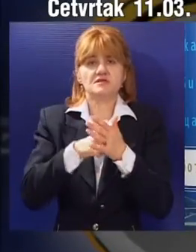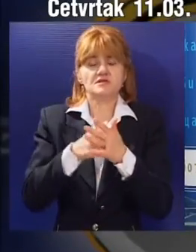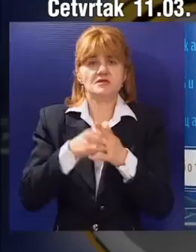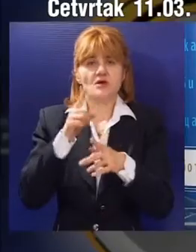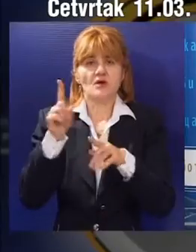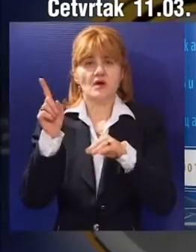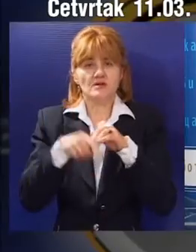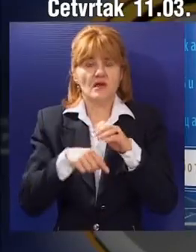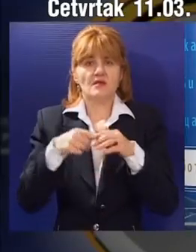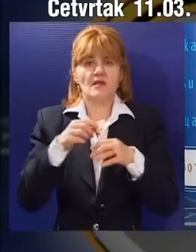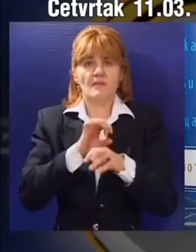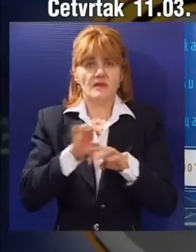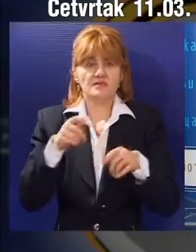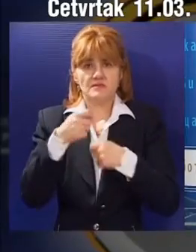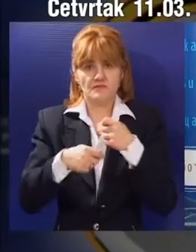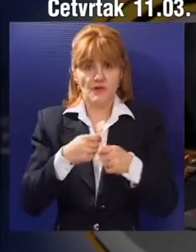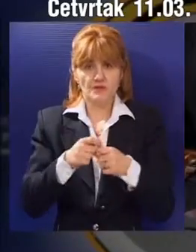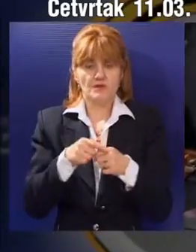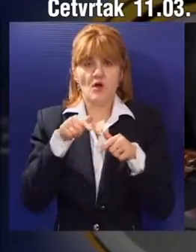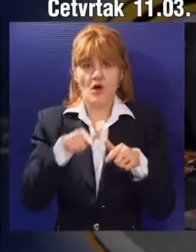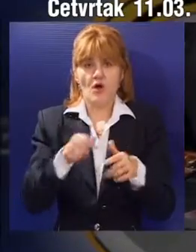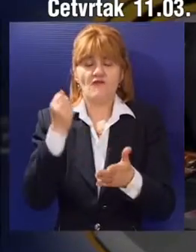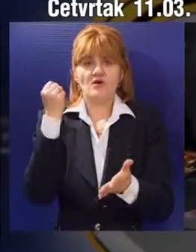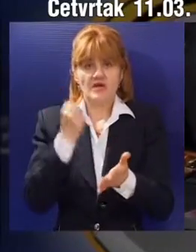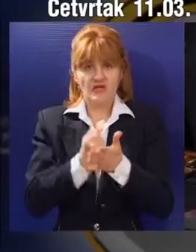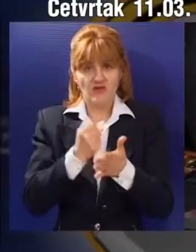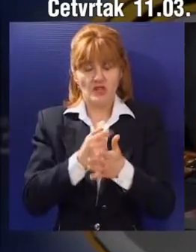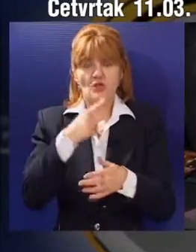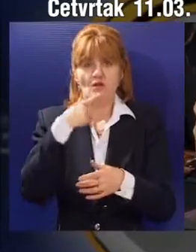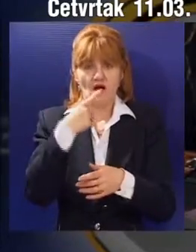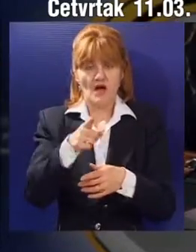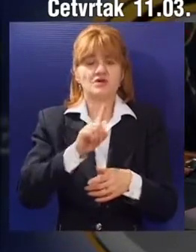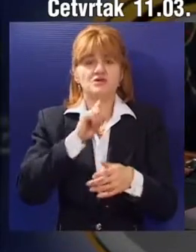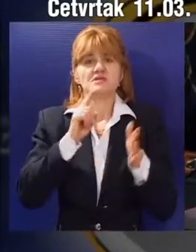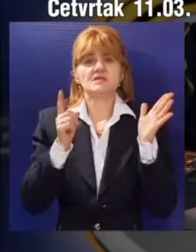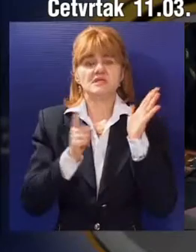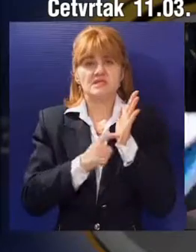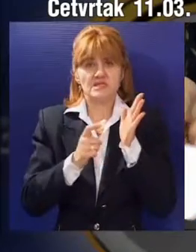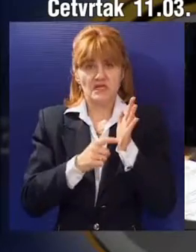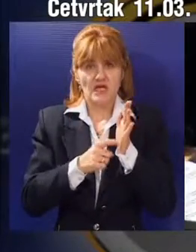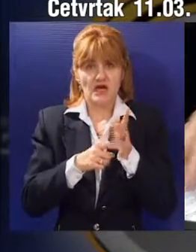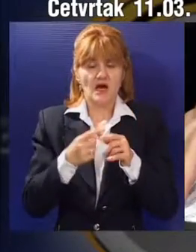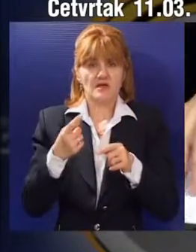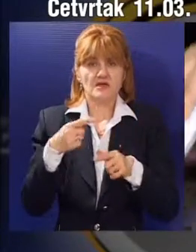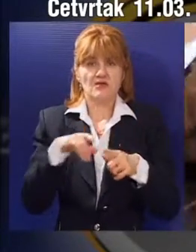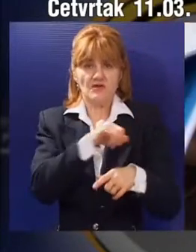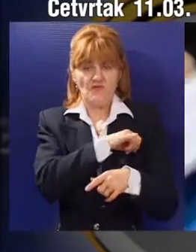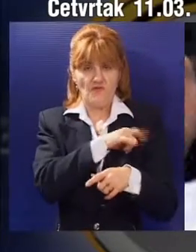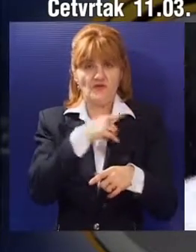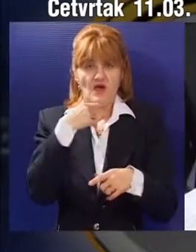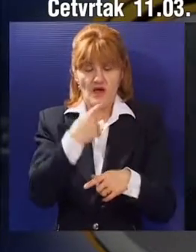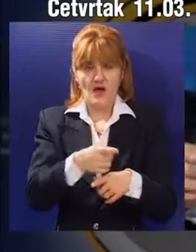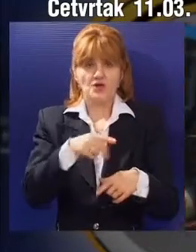rukovode upravotnim sektorom. Ovo tvrdnju podržao je i lider samostalnog sindikata pokrajine i dodaje da je